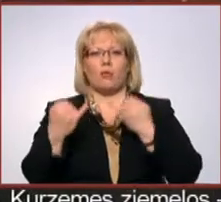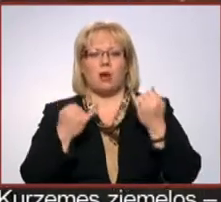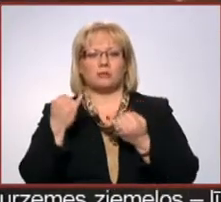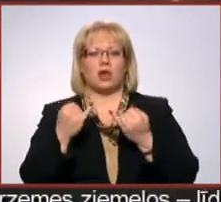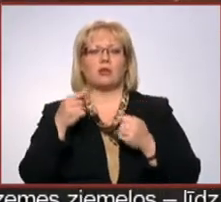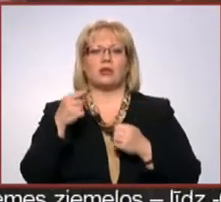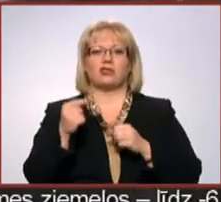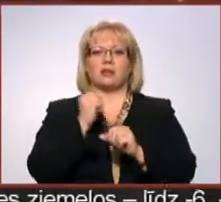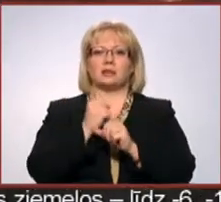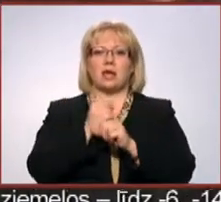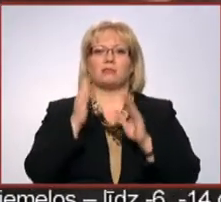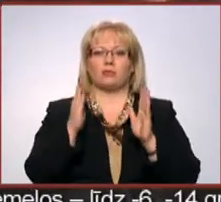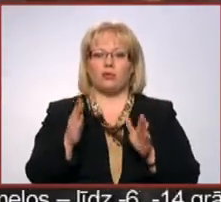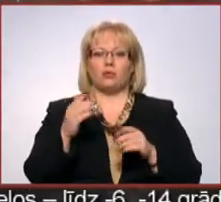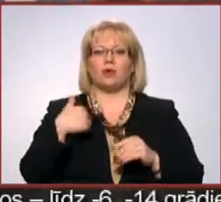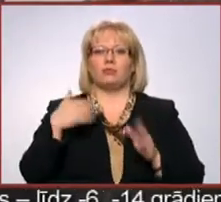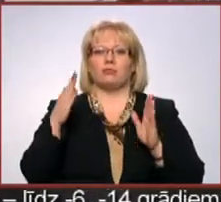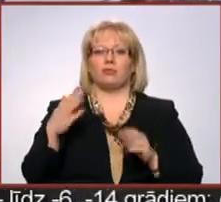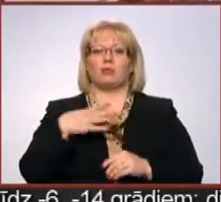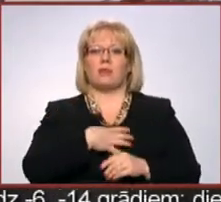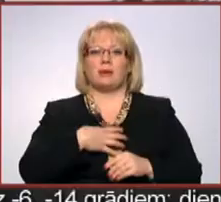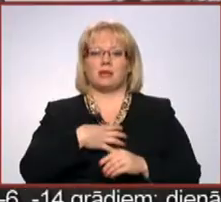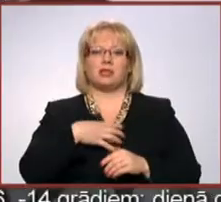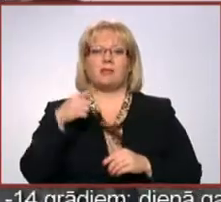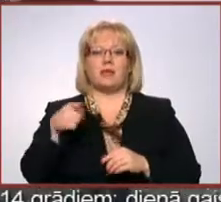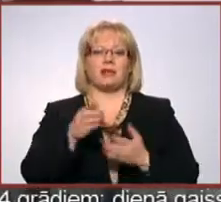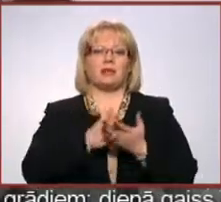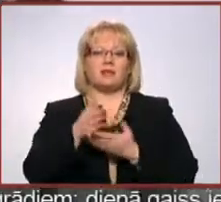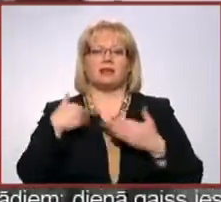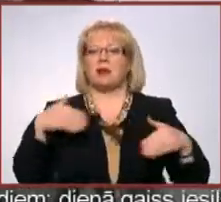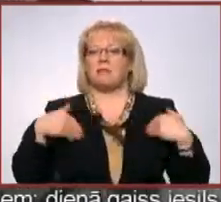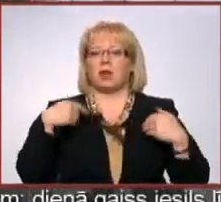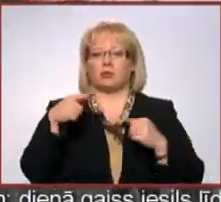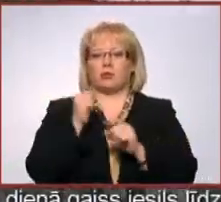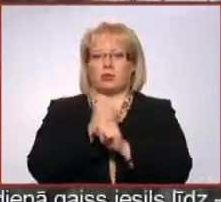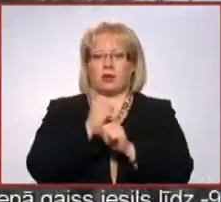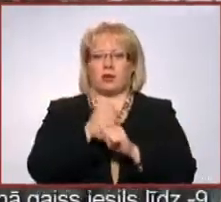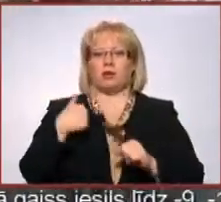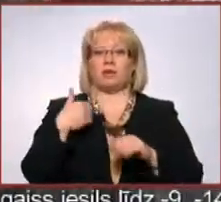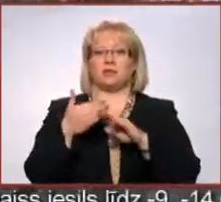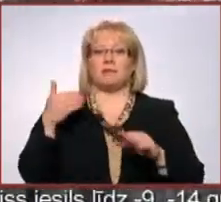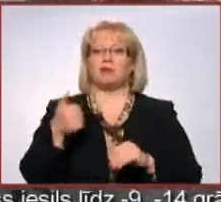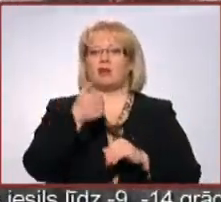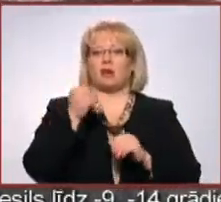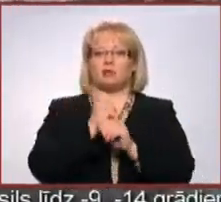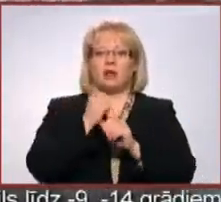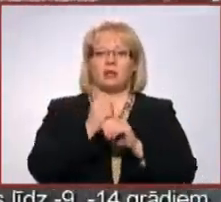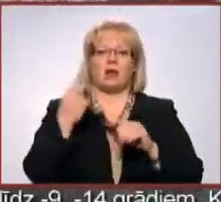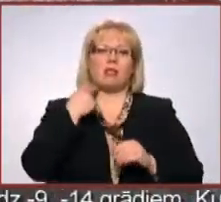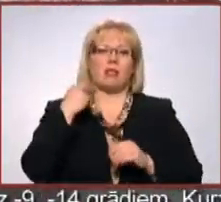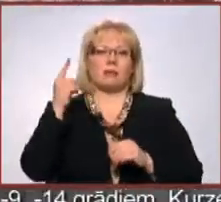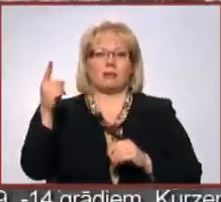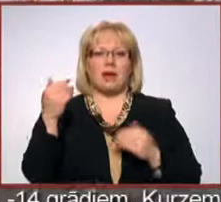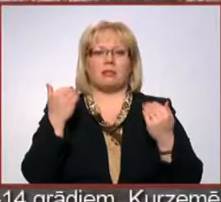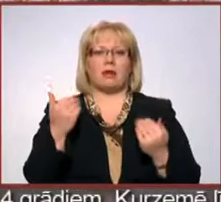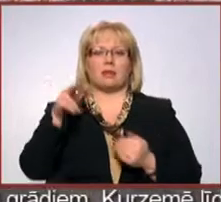Ja šāds darbs atrastos, ja es būtu nepieciešama tādā sfērā es ar prieku to darītu. Es iepriekšējo gadu strādāju Lielbritānijā,